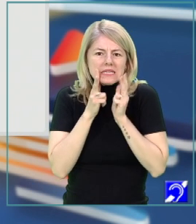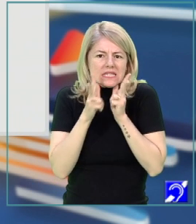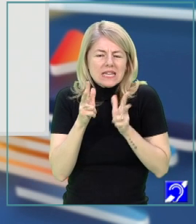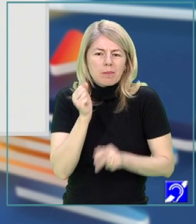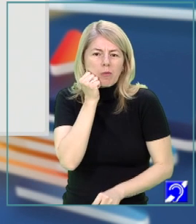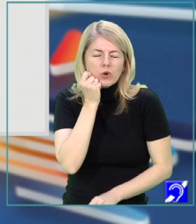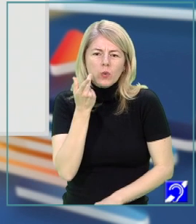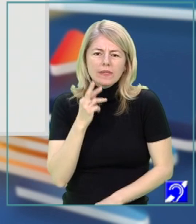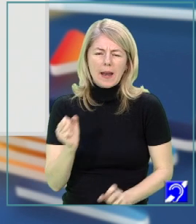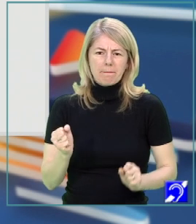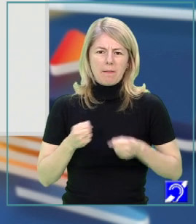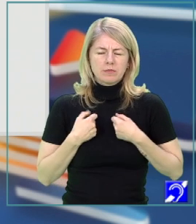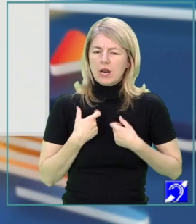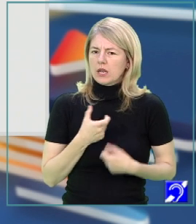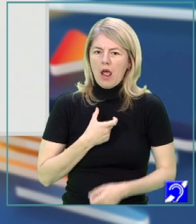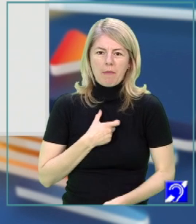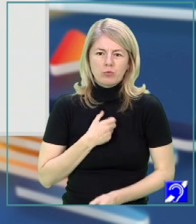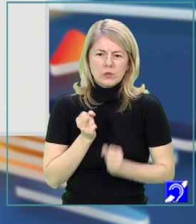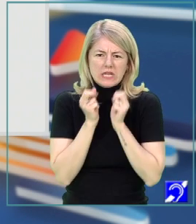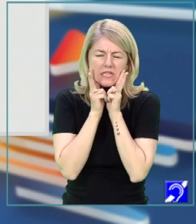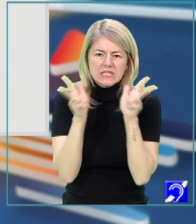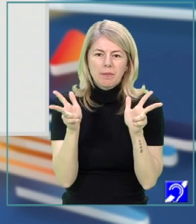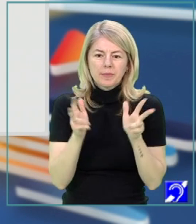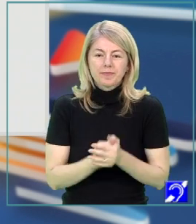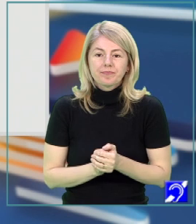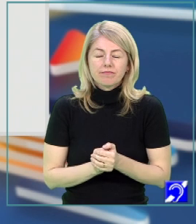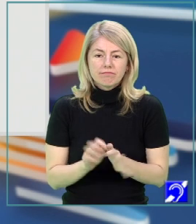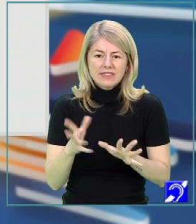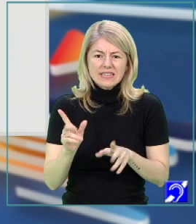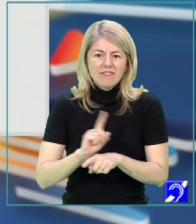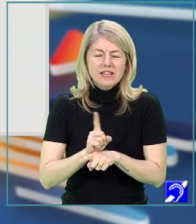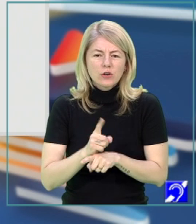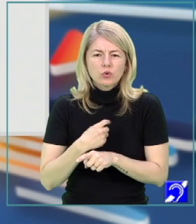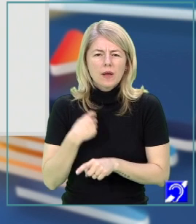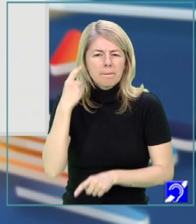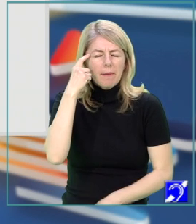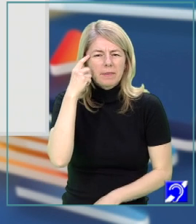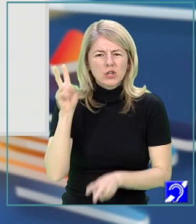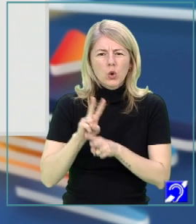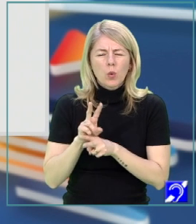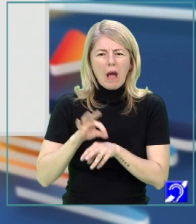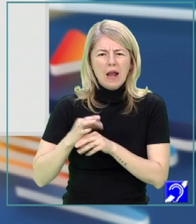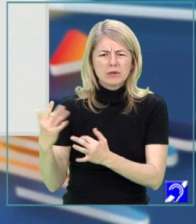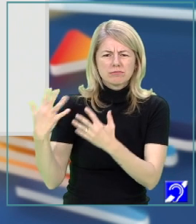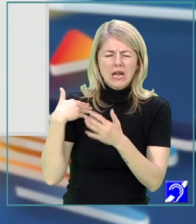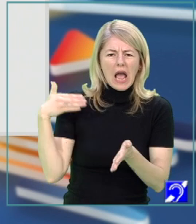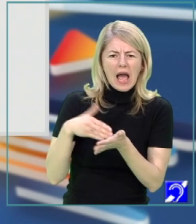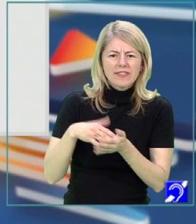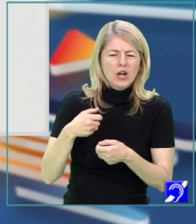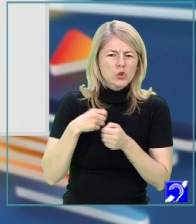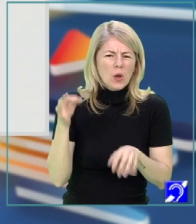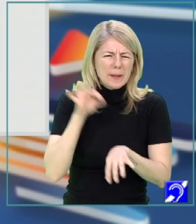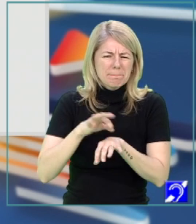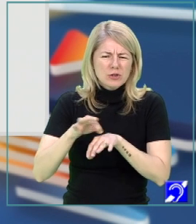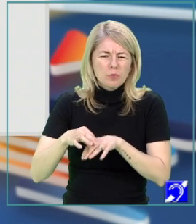bunicul, dar de panică nu am mai fost în stare să scot niciun cuvânt. În câteva secunde mi-am imaginat deja cum roiul mă atacă și toate albinele